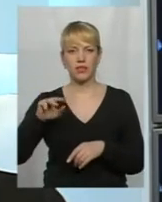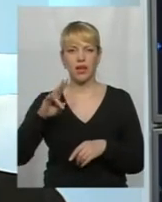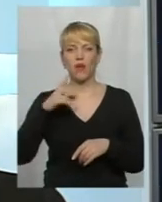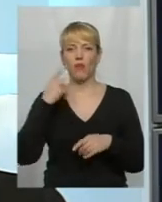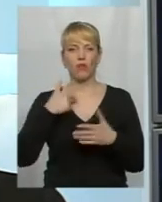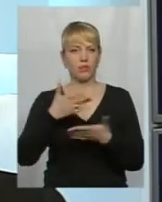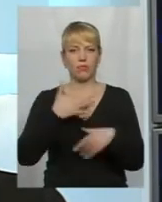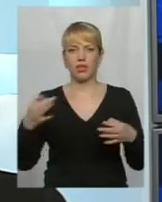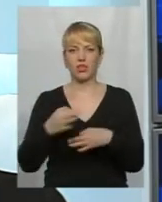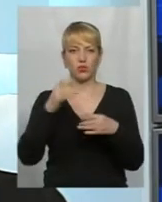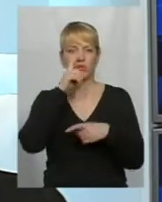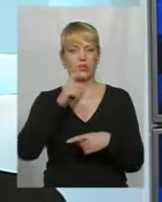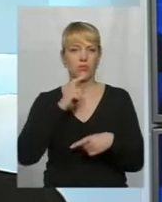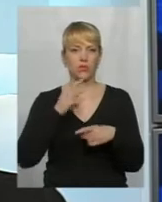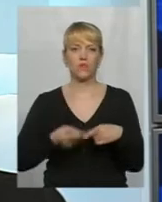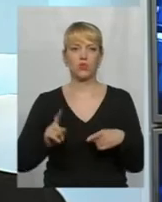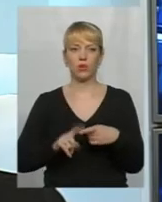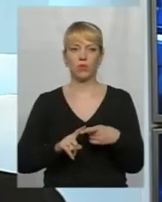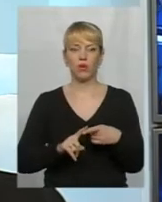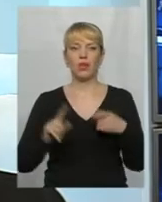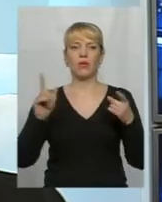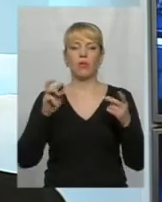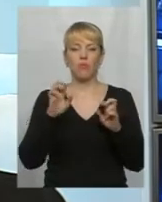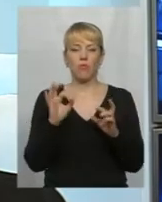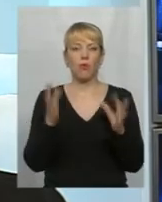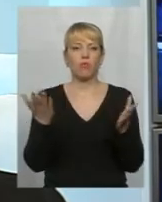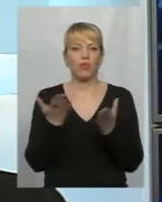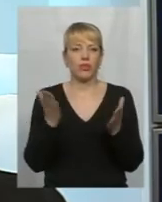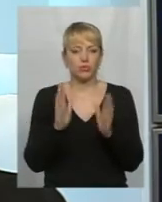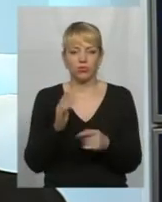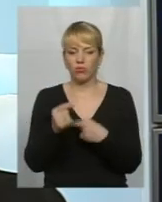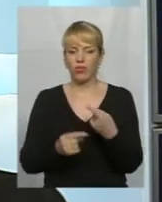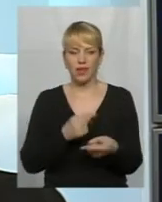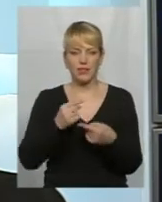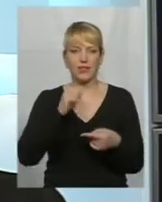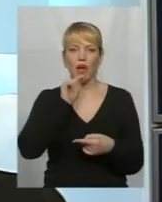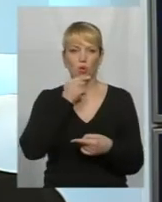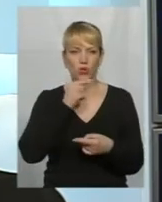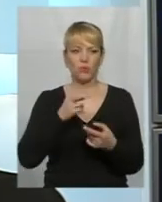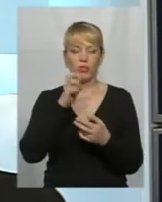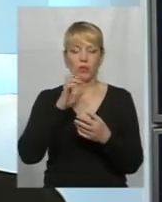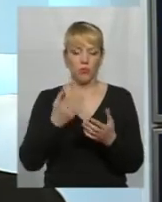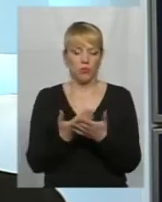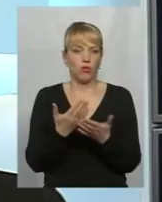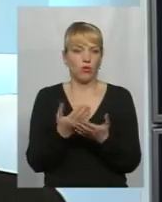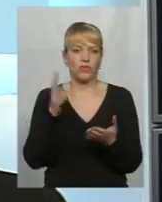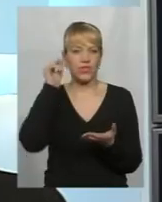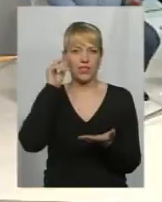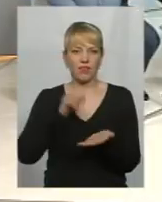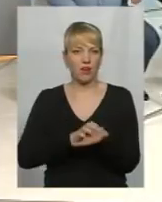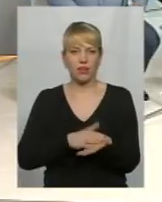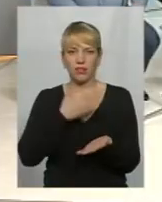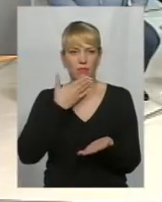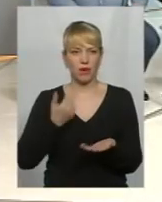розуміємо в цьому, бо будуть якісь наслідки економічні, які поки що жодної офіційної цифри немає. Ну,